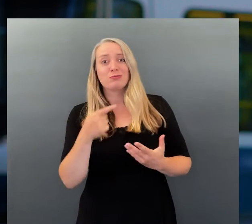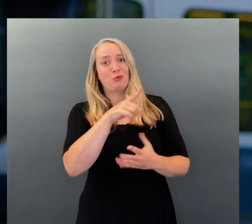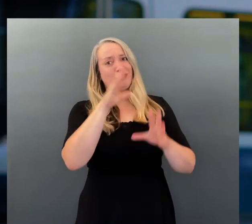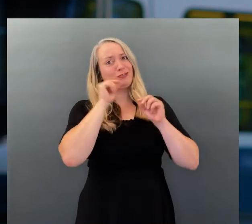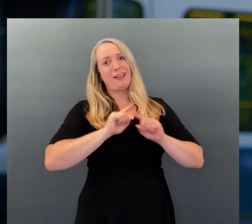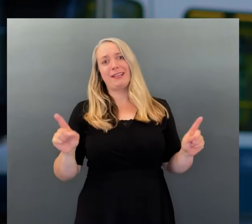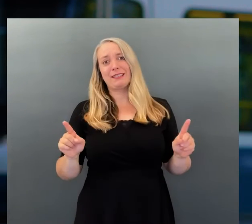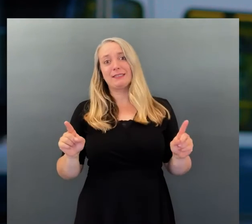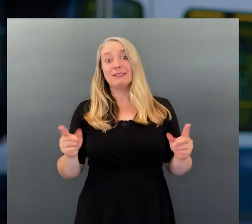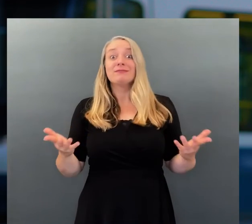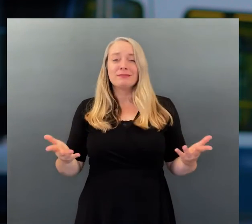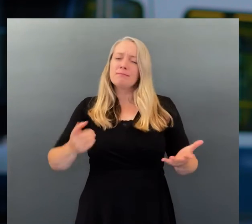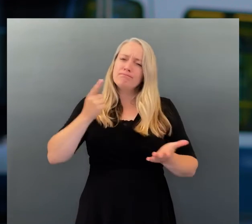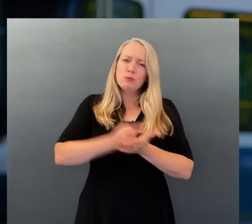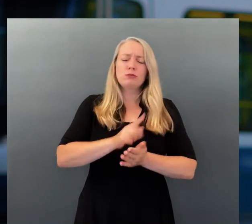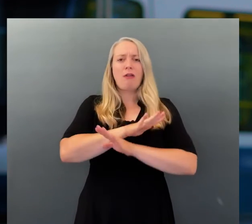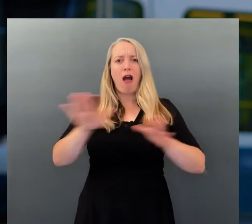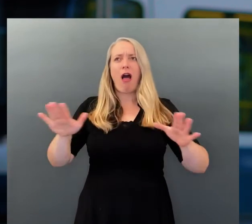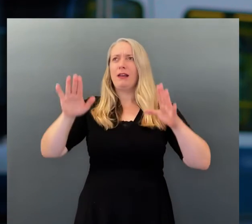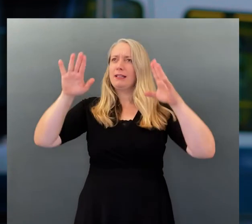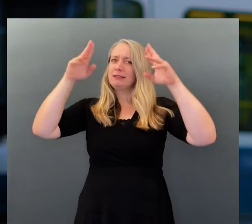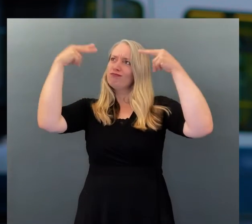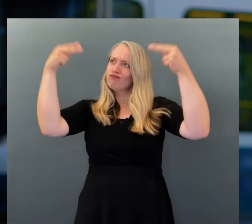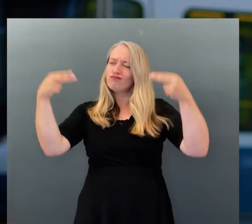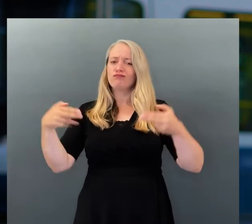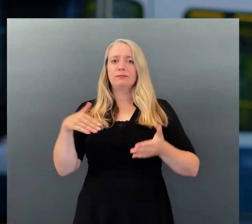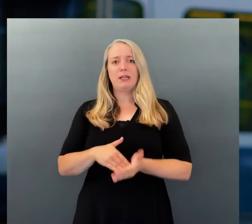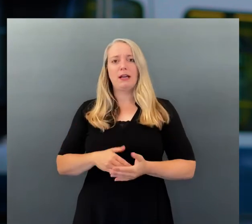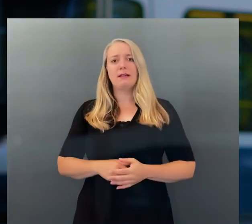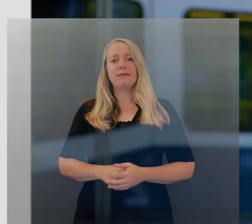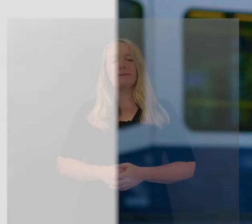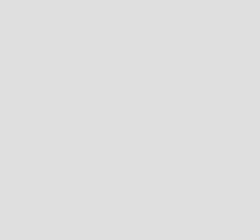verstehe. Darum muss alles schriftlich vorhanden sein.